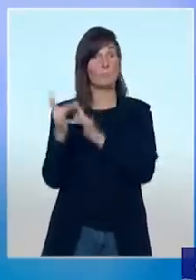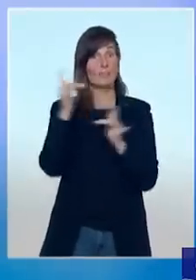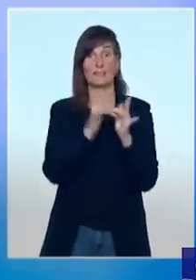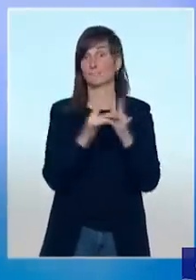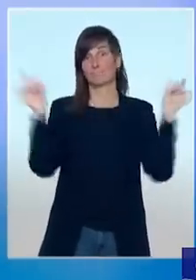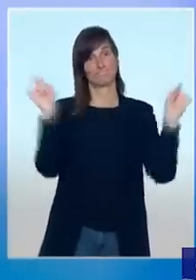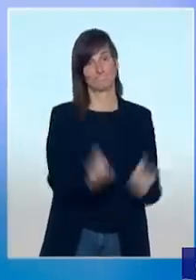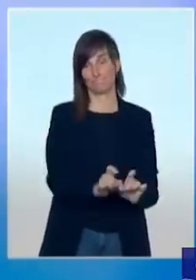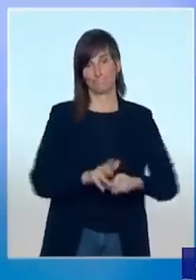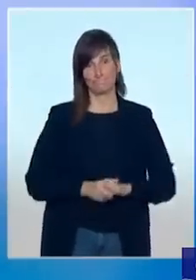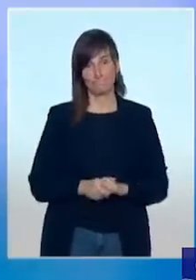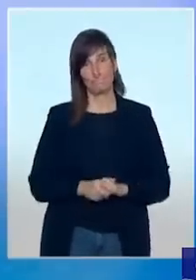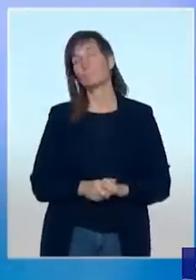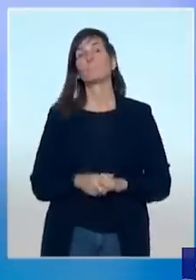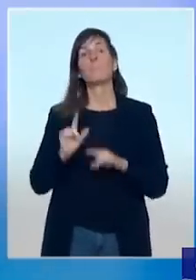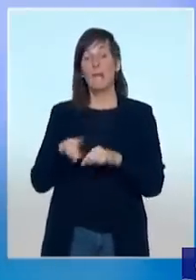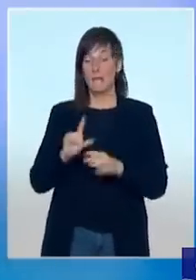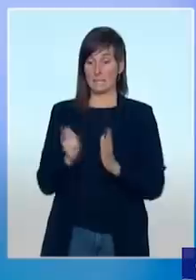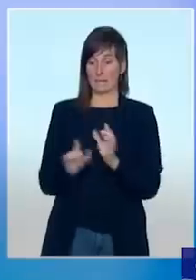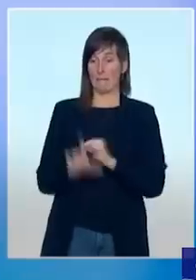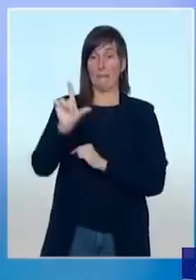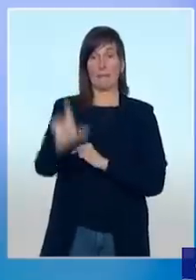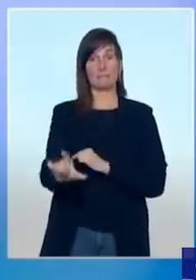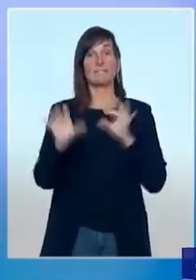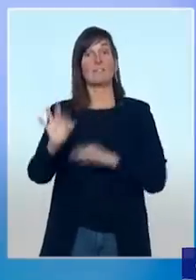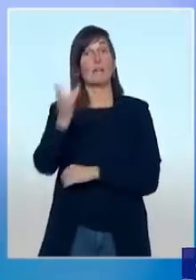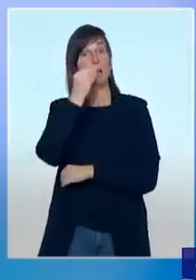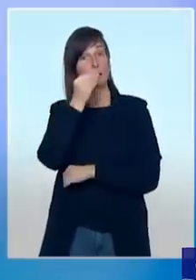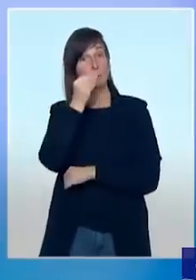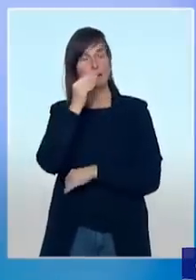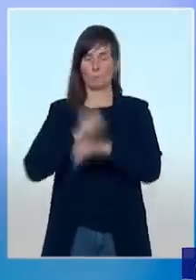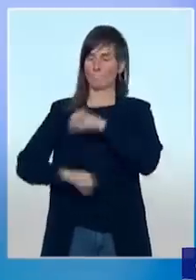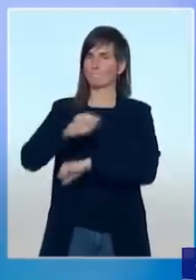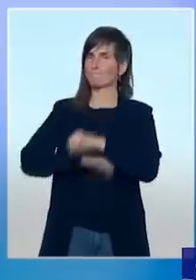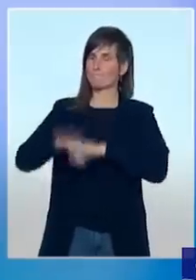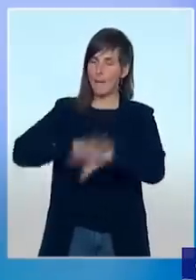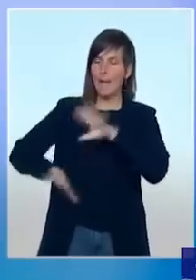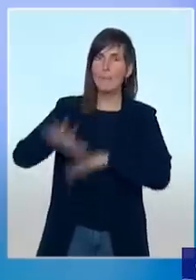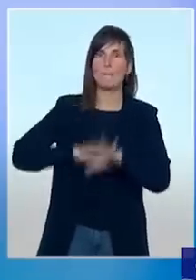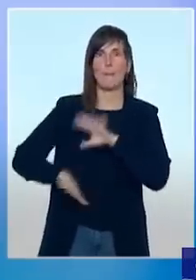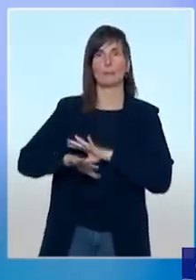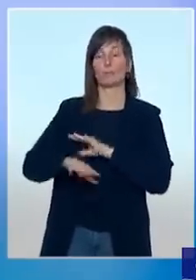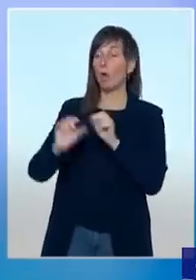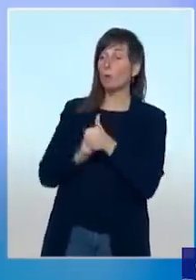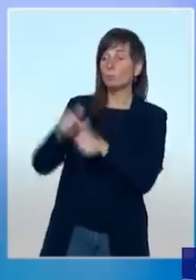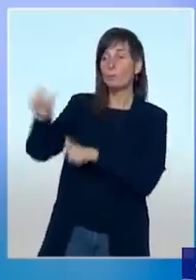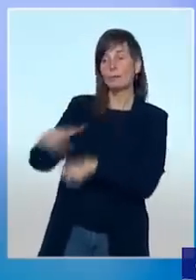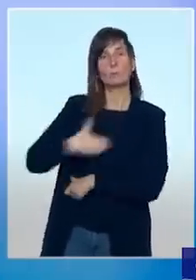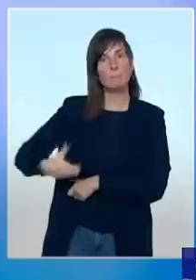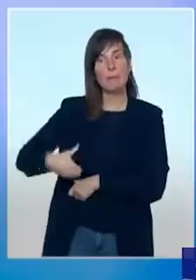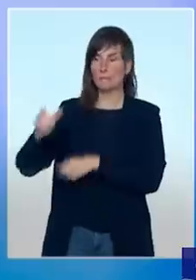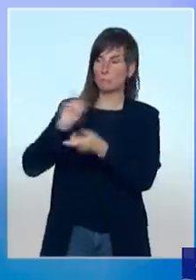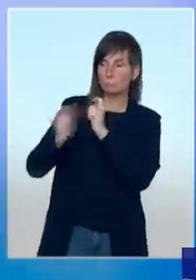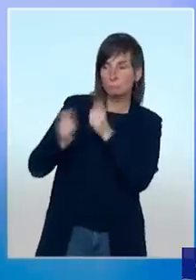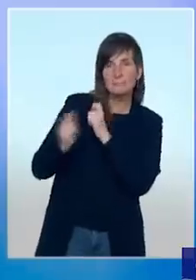lundi prochain, les conditions de restauration seront aménagées en lien avec les élus locaux pour limiter le plus possible les